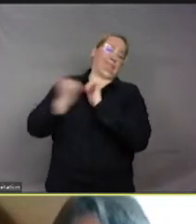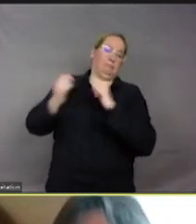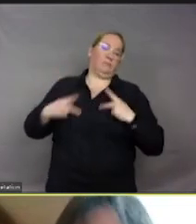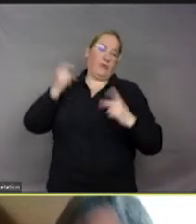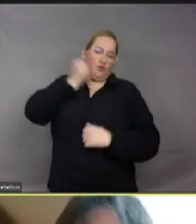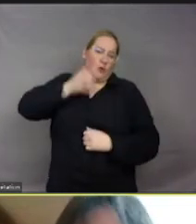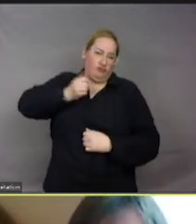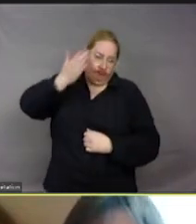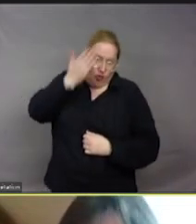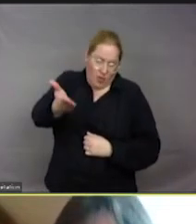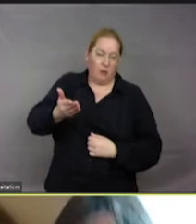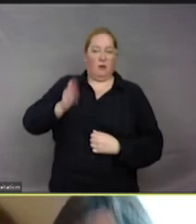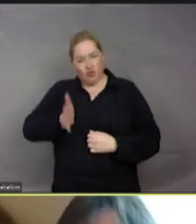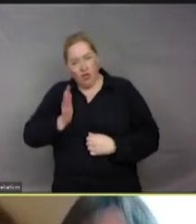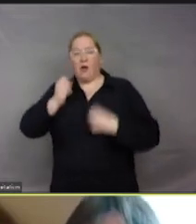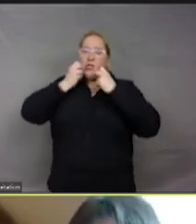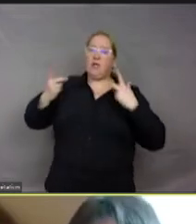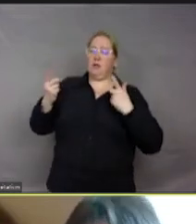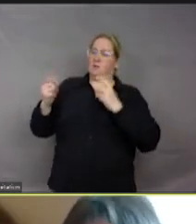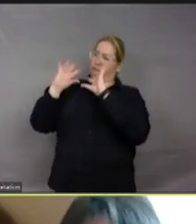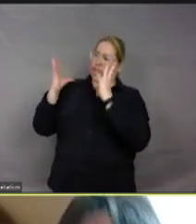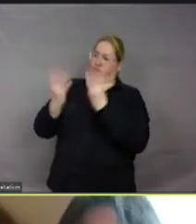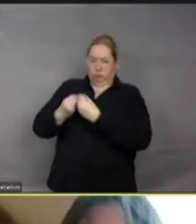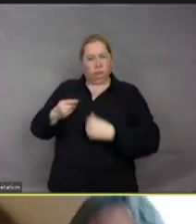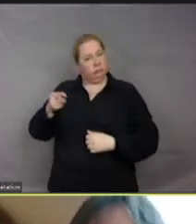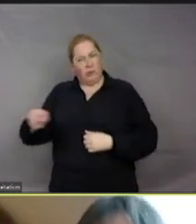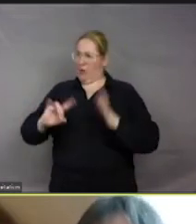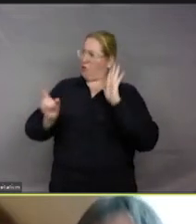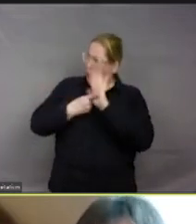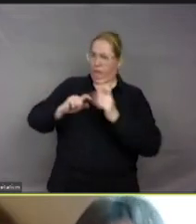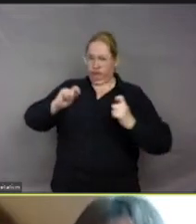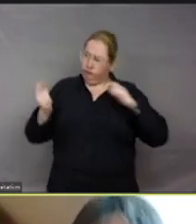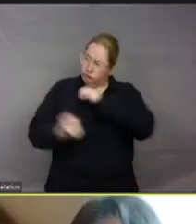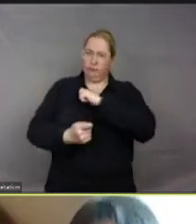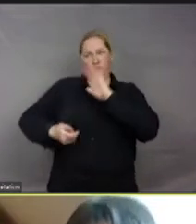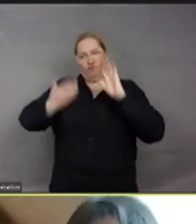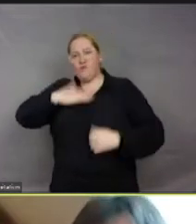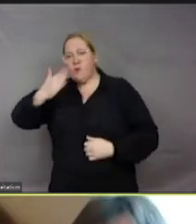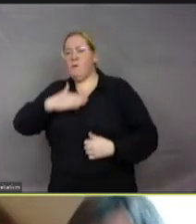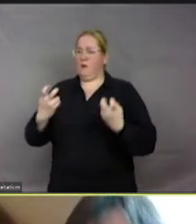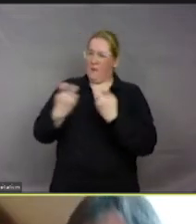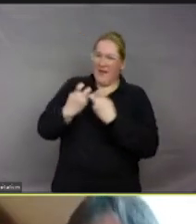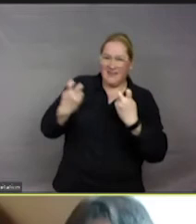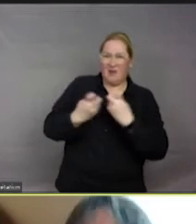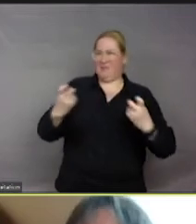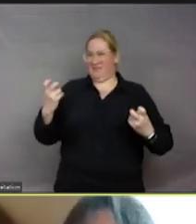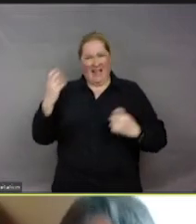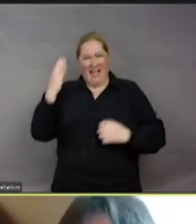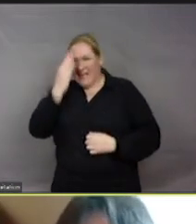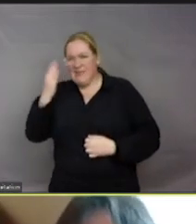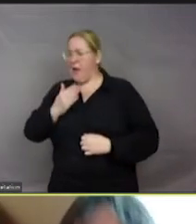que vous connaissez bien, les chats, les chiens, etc., pour faire évoluer le droit, pour définir quand il y a une maltraitance, pour